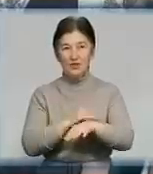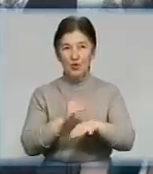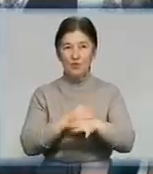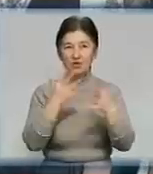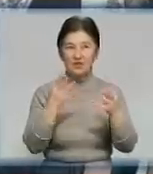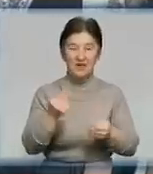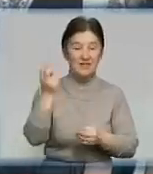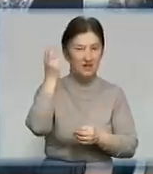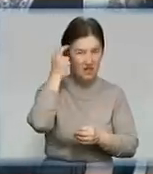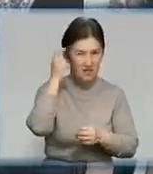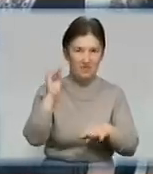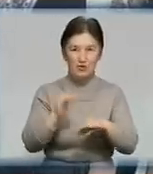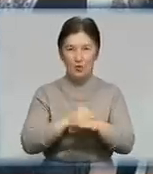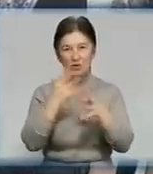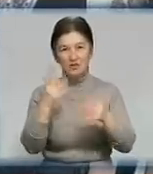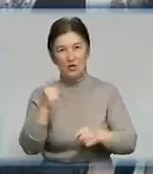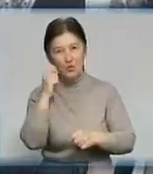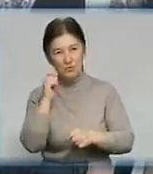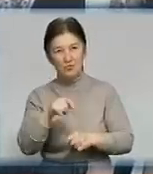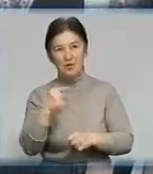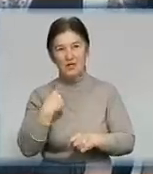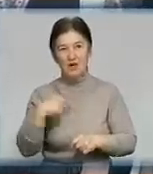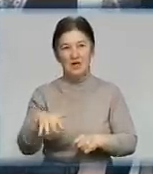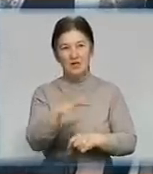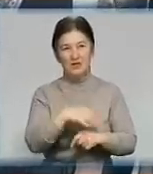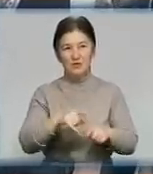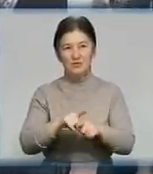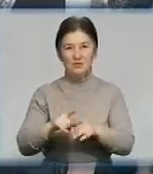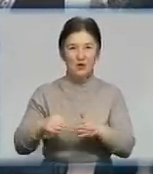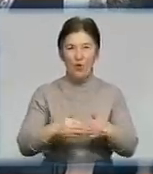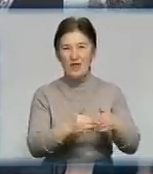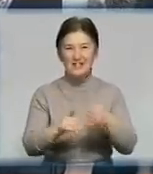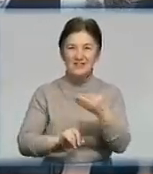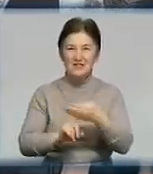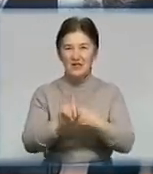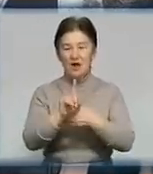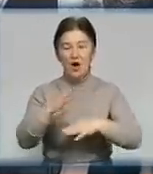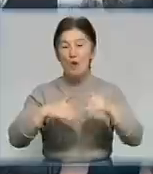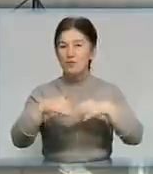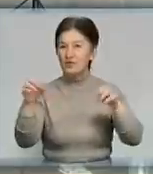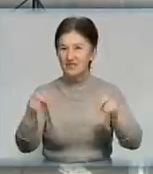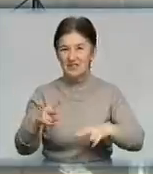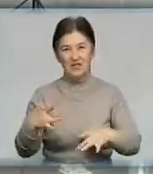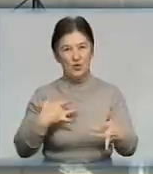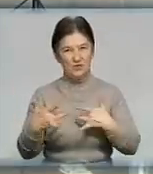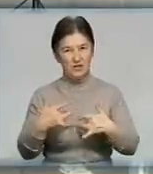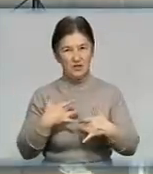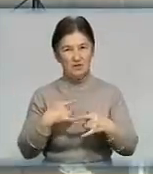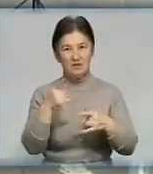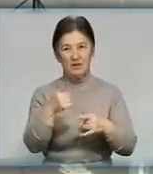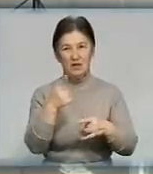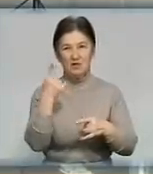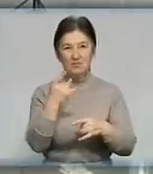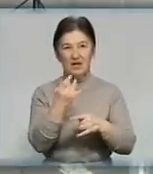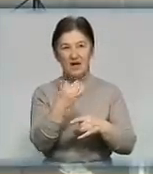Україна. Вас питає Кіровоград. Кіровоград – це колиска першого українського професійного театру. Заради цих хвилин в